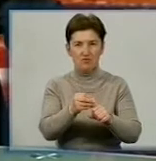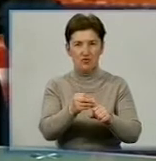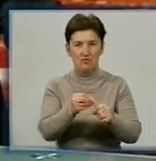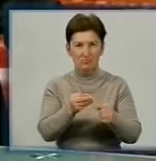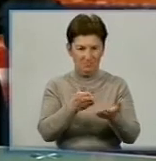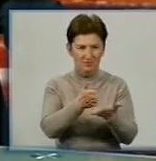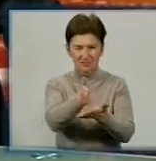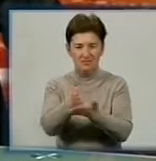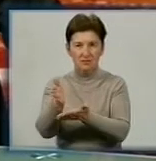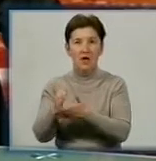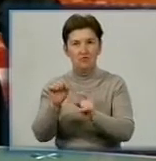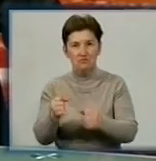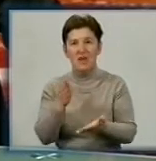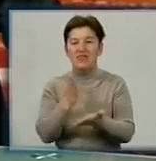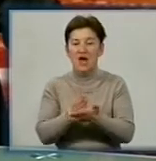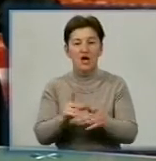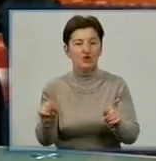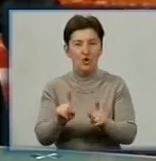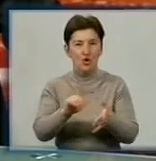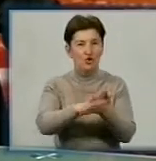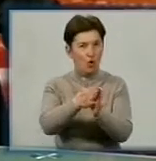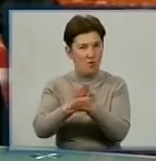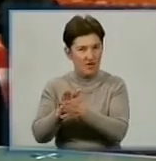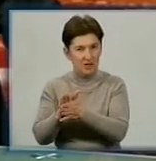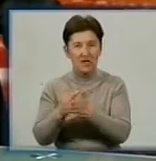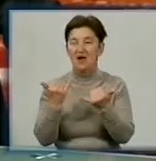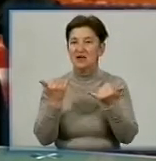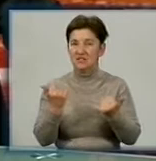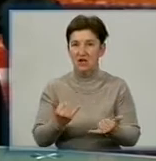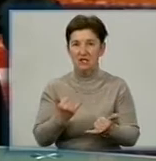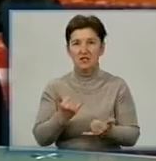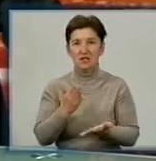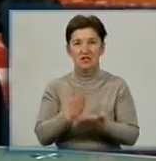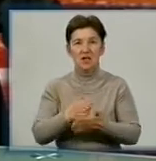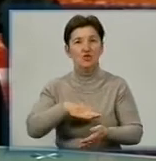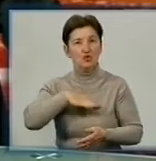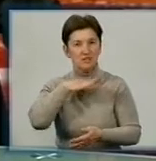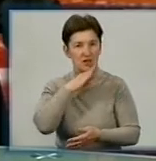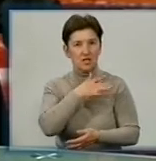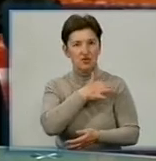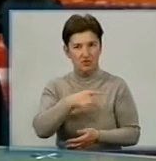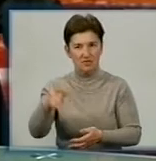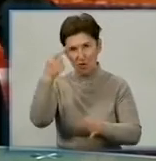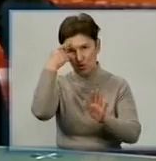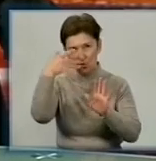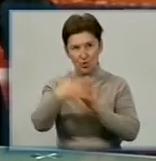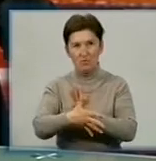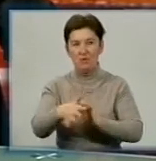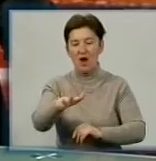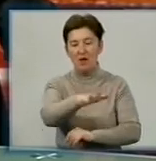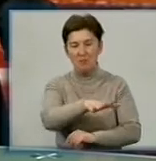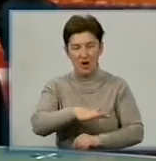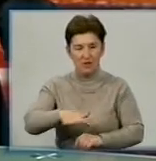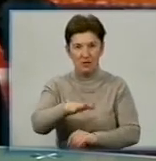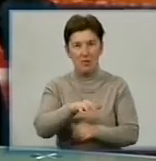домовлятися. Думаю, що оскільки зараз не є достатній час, ми розуміємо майданчики, на яких будемо презентуватися.